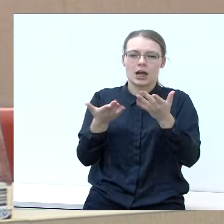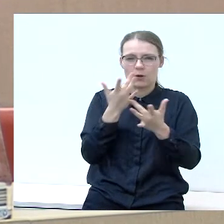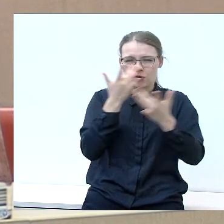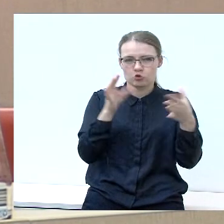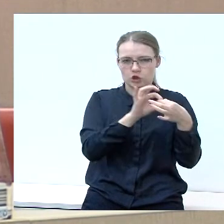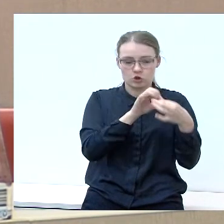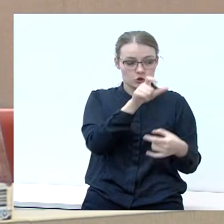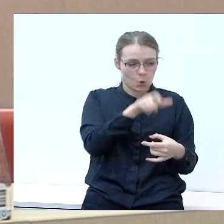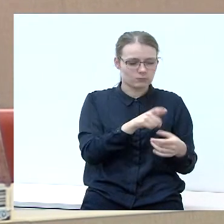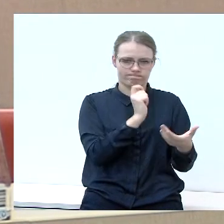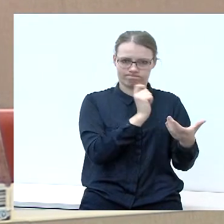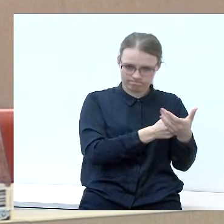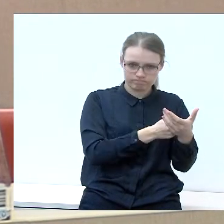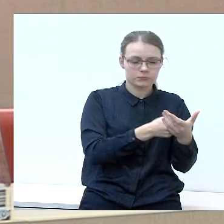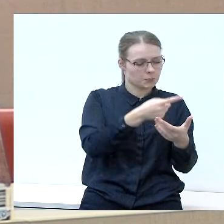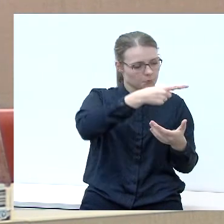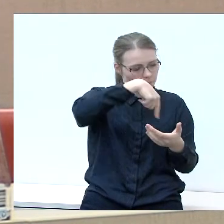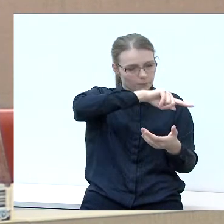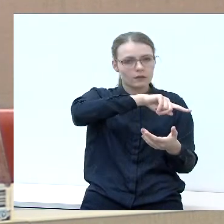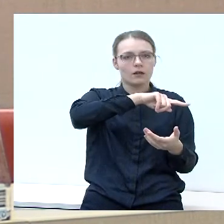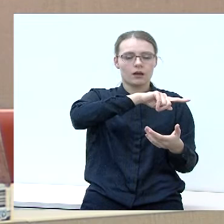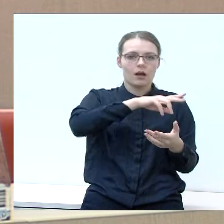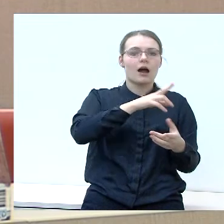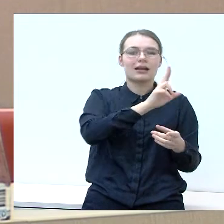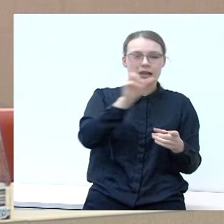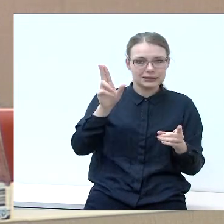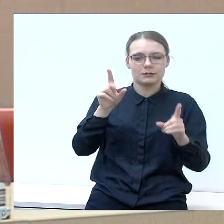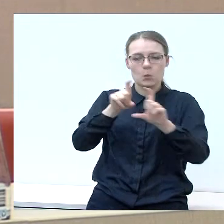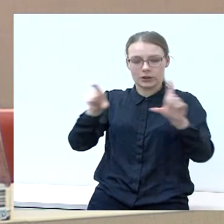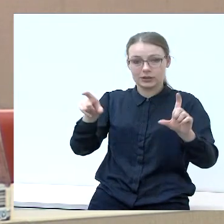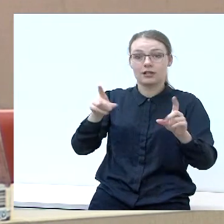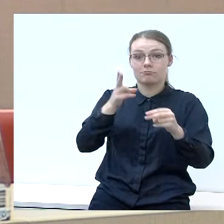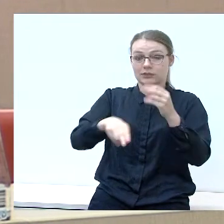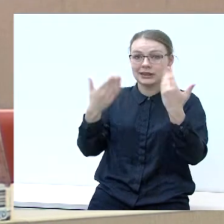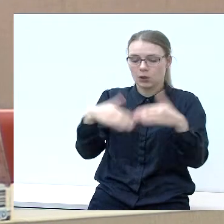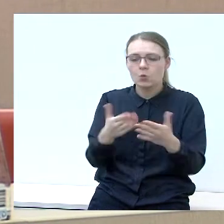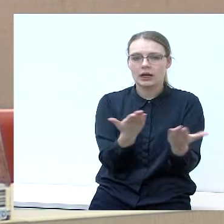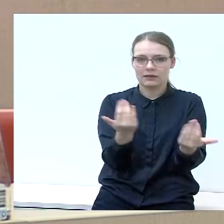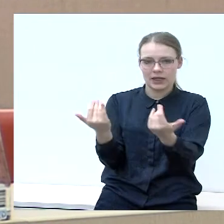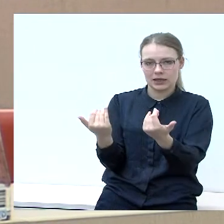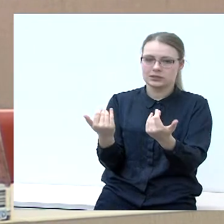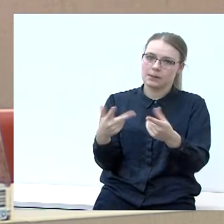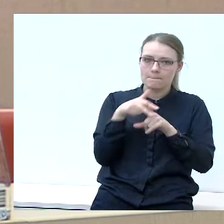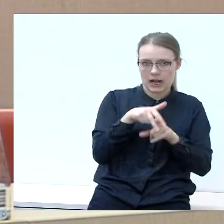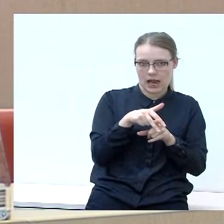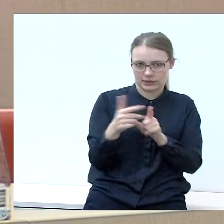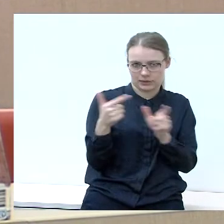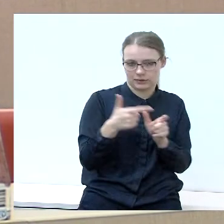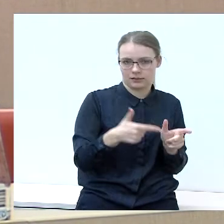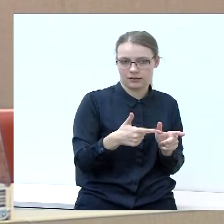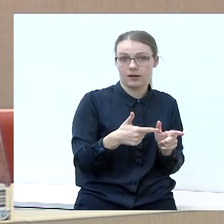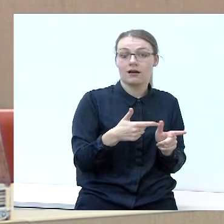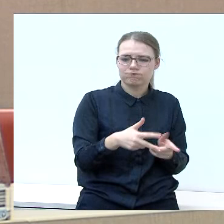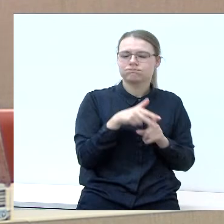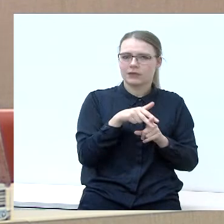baigusius absolventus kviestis į čia praktikai pagal galimybę, kad tie galėtų galimybę